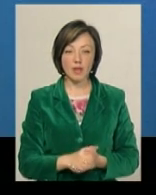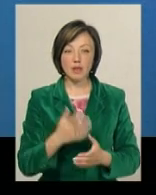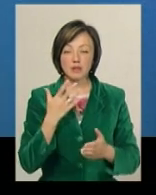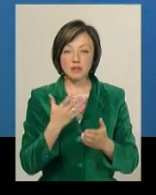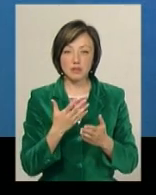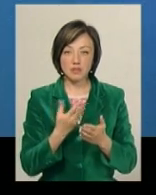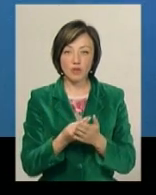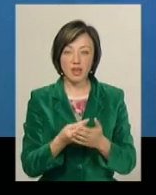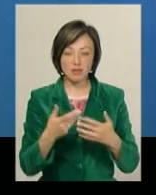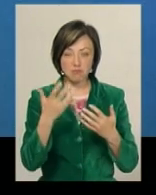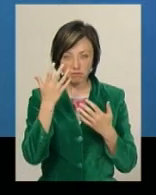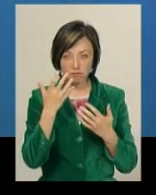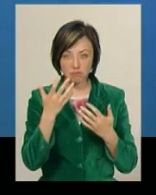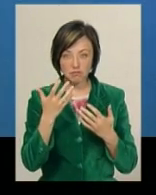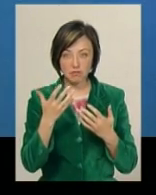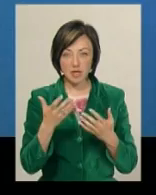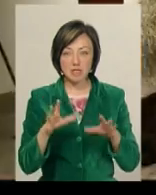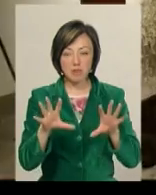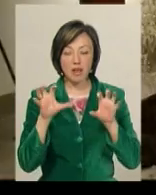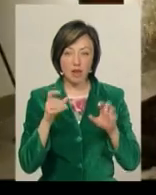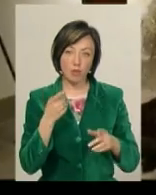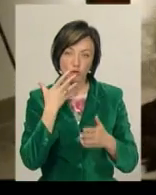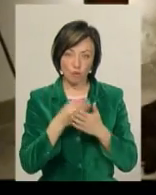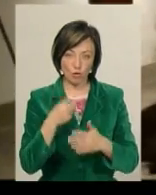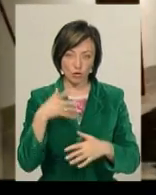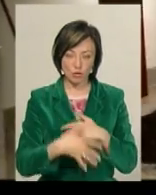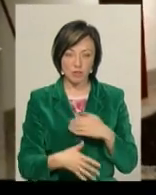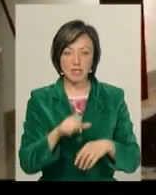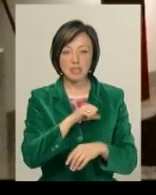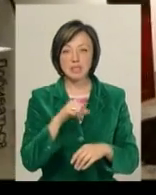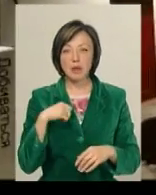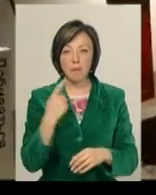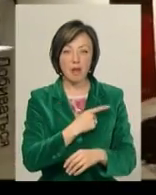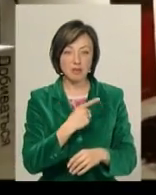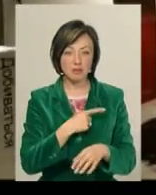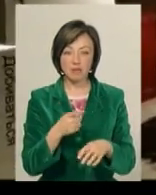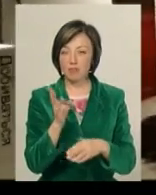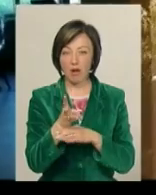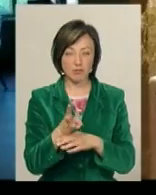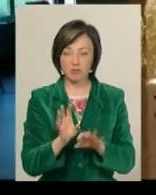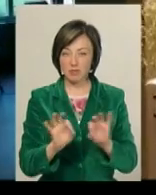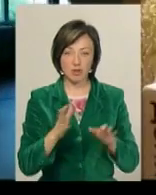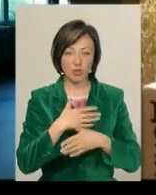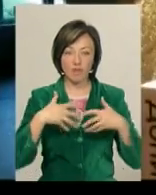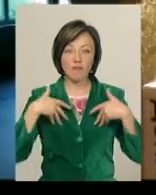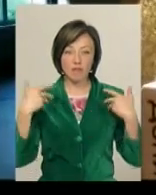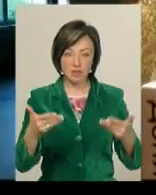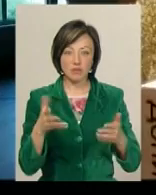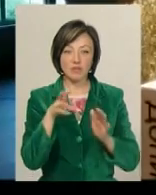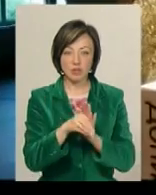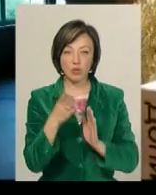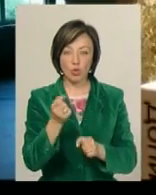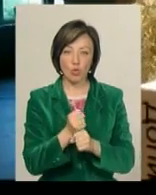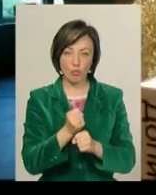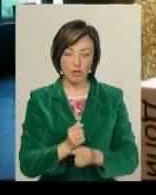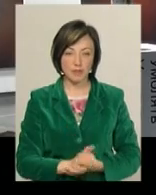фідбек і намагатися по-своєму зрозуміти. Сам митець на камеру говорити відмовляється. Каже все, що він хотів висловити втілено у